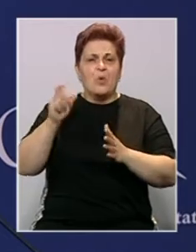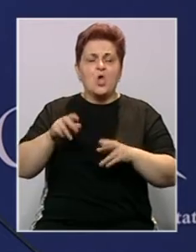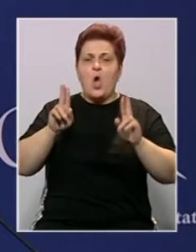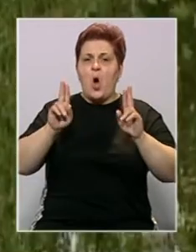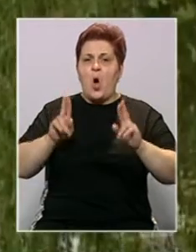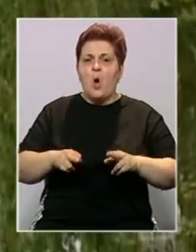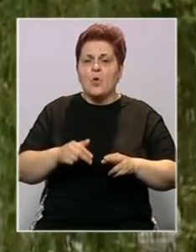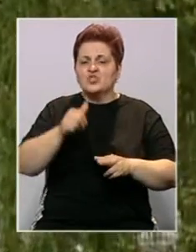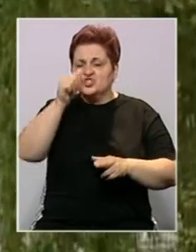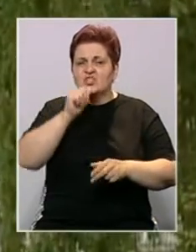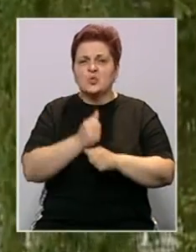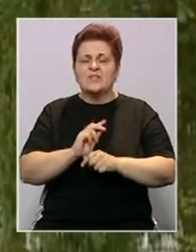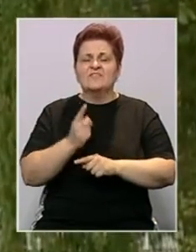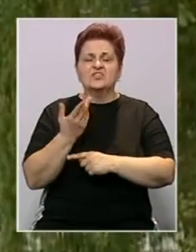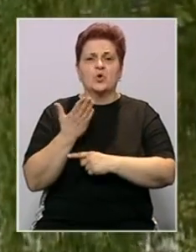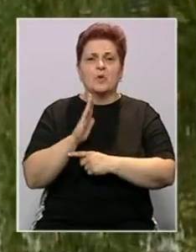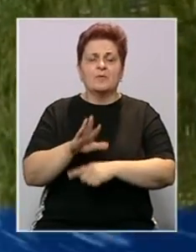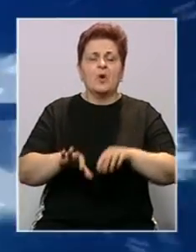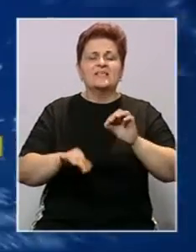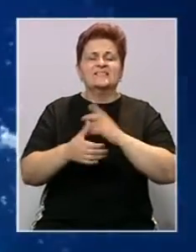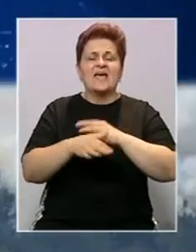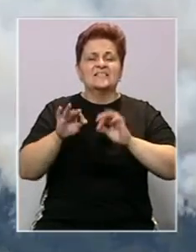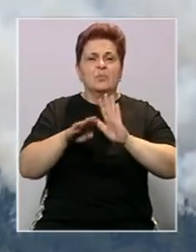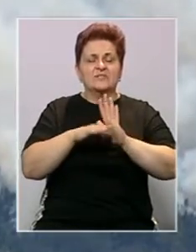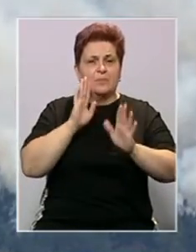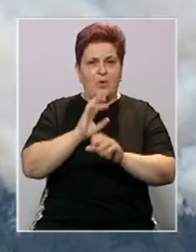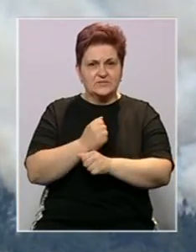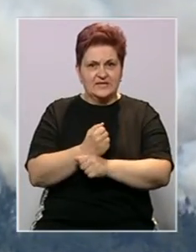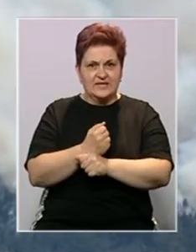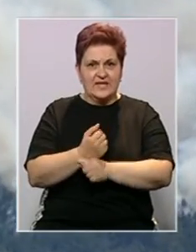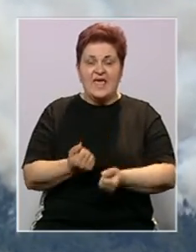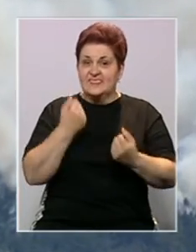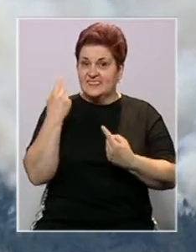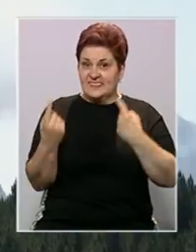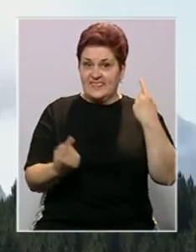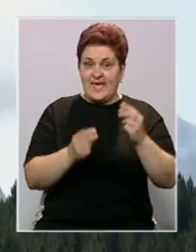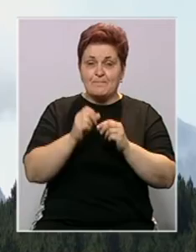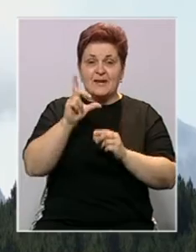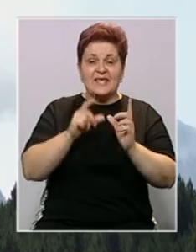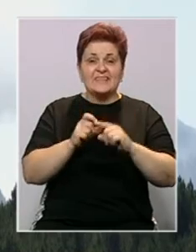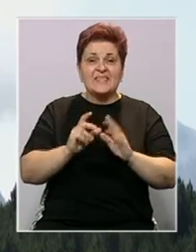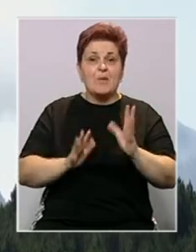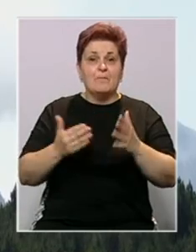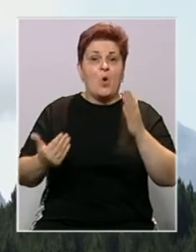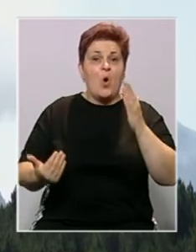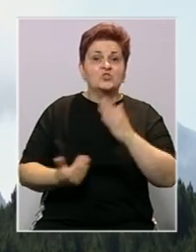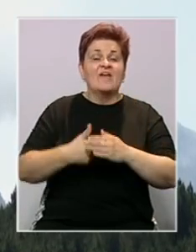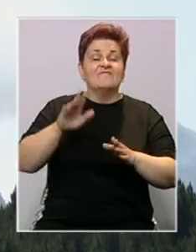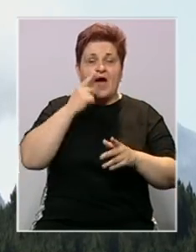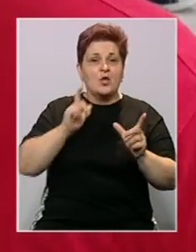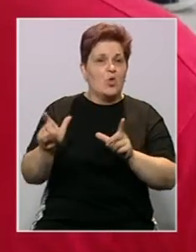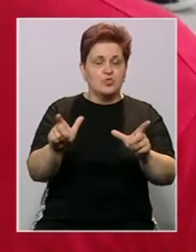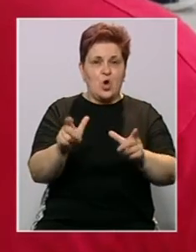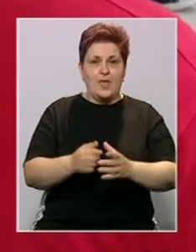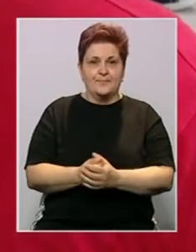omogućuju intervenciji visokog predstavnika u izborni zakon BIK. Teška situacija je na Blidinju, požar ponovo van kontrole.